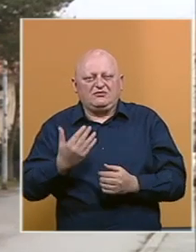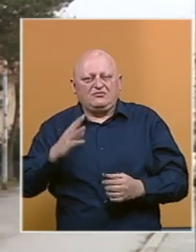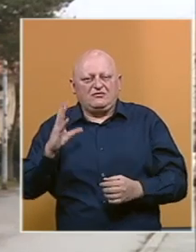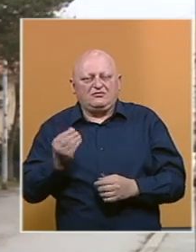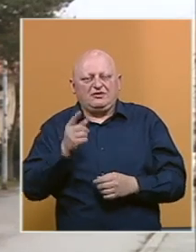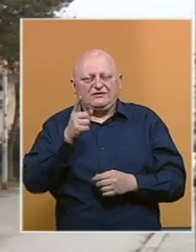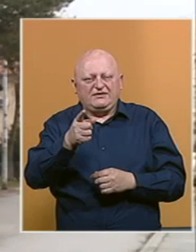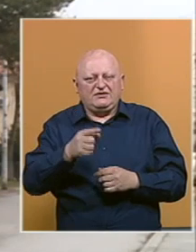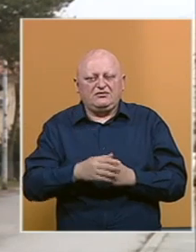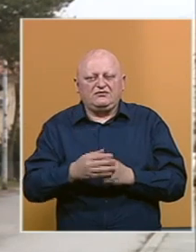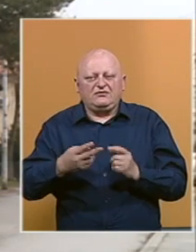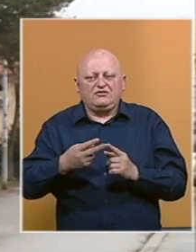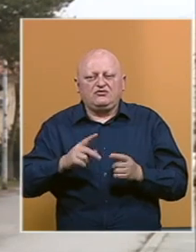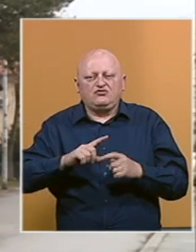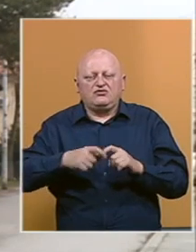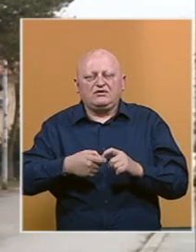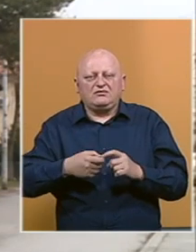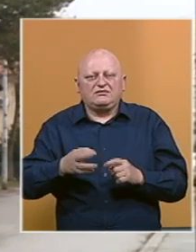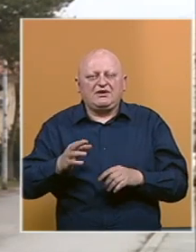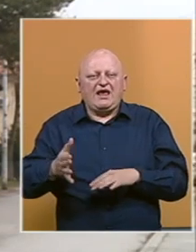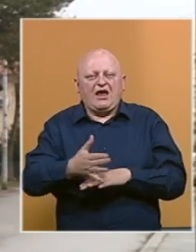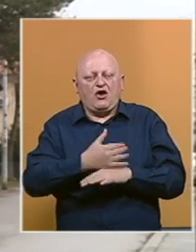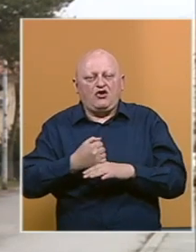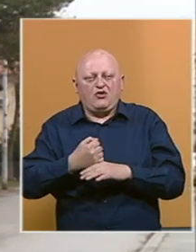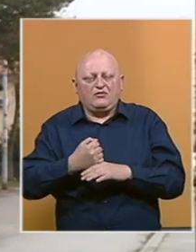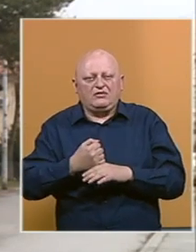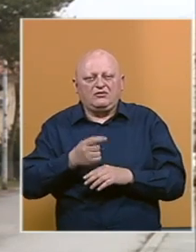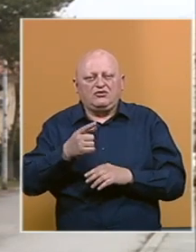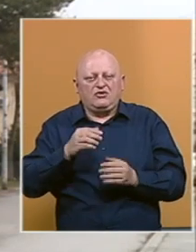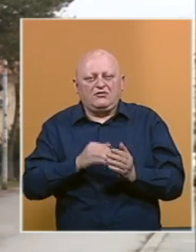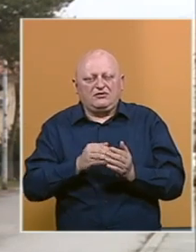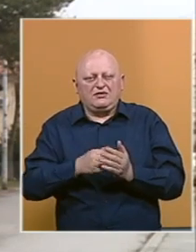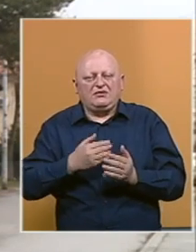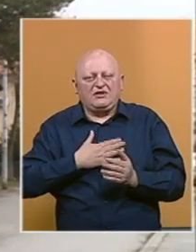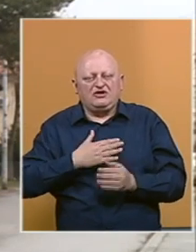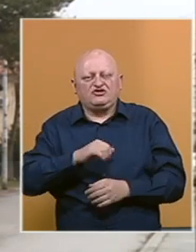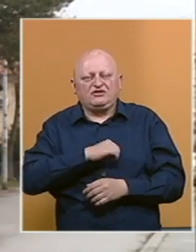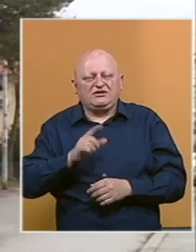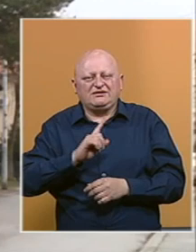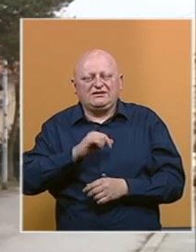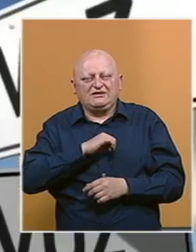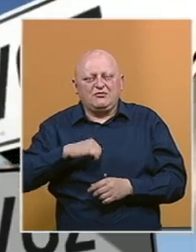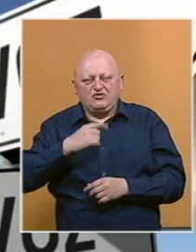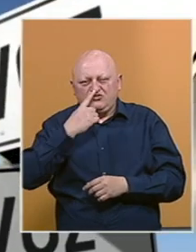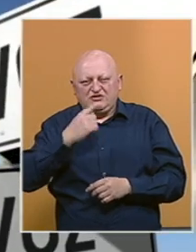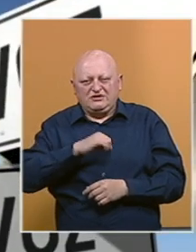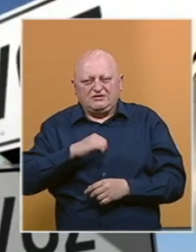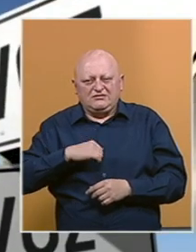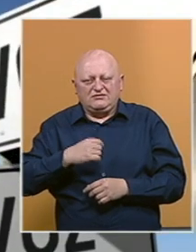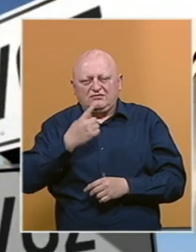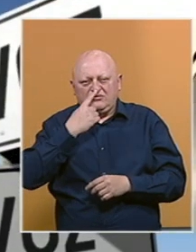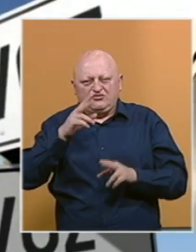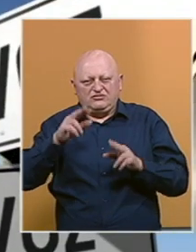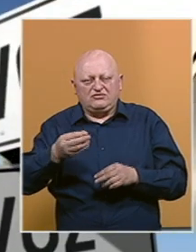svega to. Druga stvar, ekonomija, to bi trebao biti naš interes, ne samo ruski interes. Sa